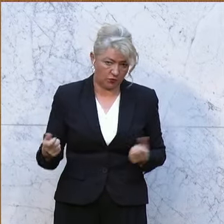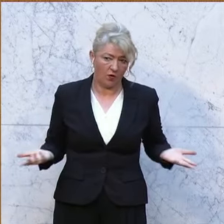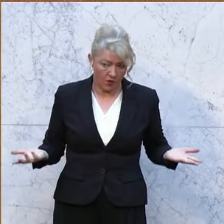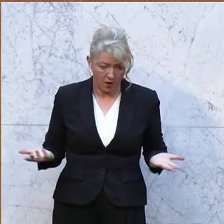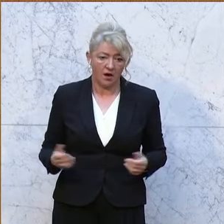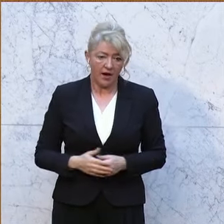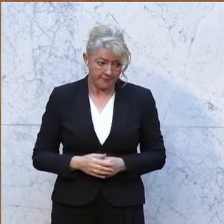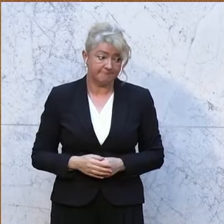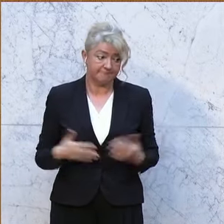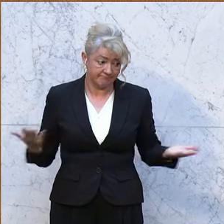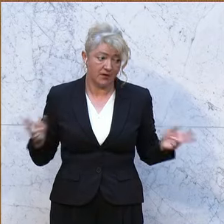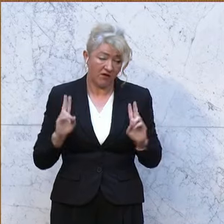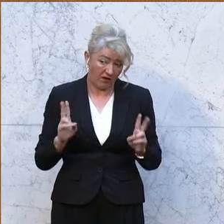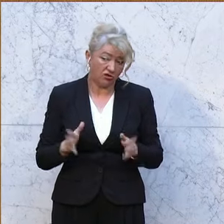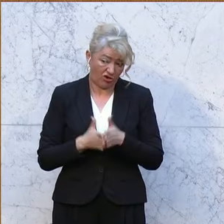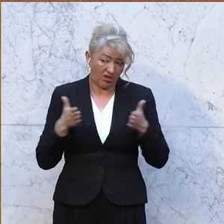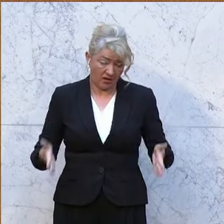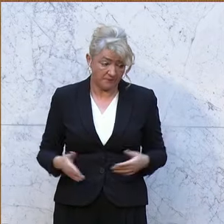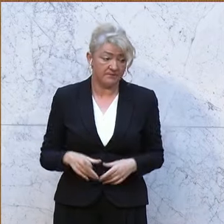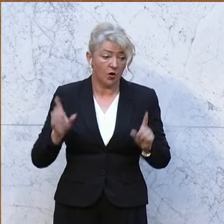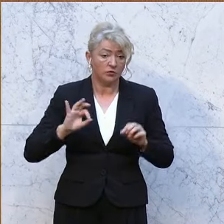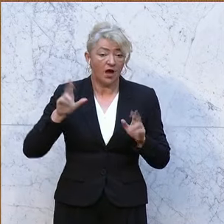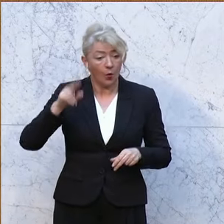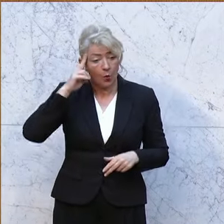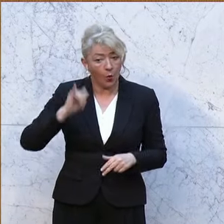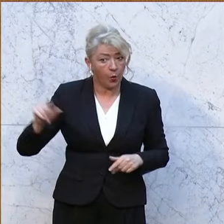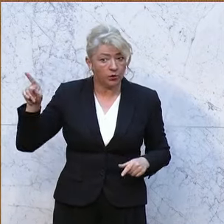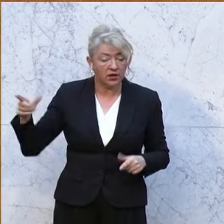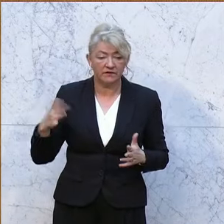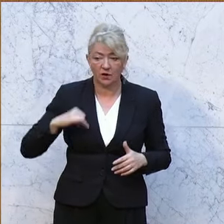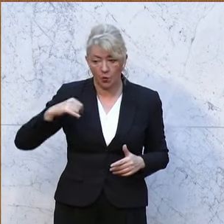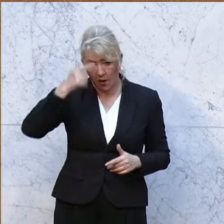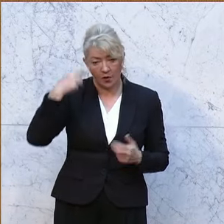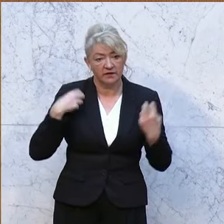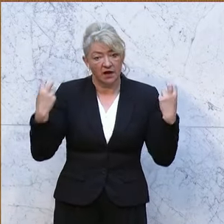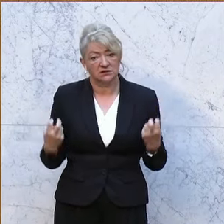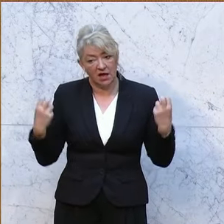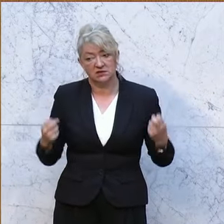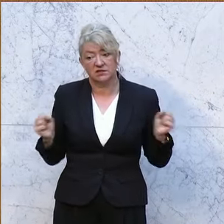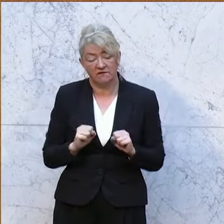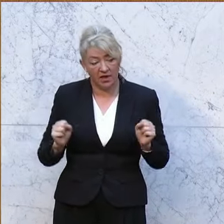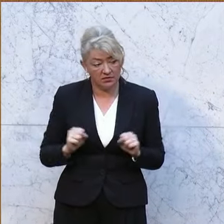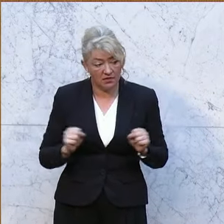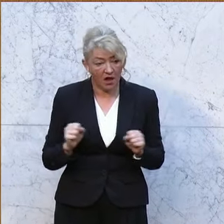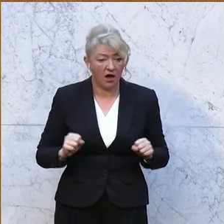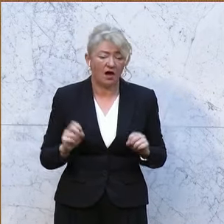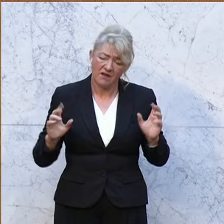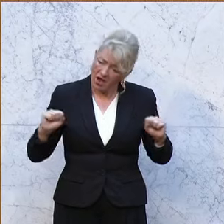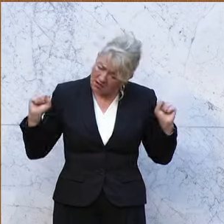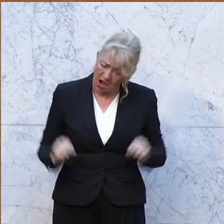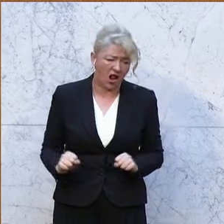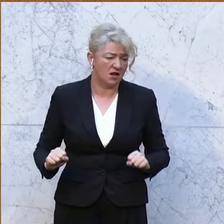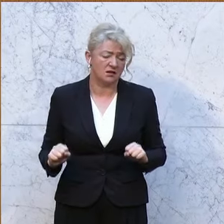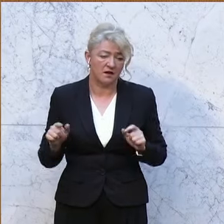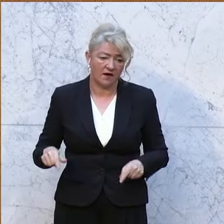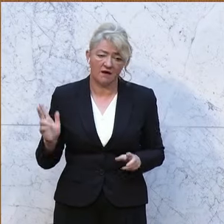sind. Und das schadet wirklich. Auch in den Universitäten sind unsere jungen Leute gesessen im Winter. Es ist kalt geblieben,